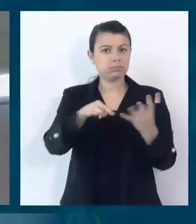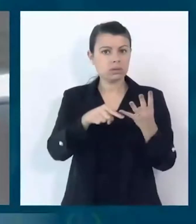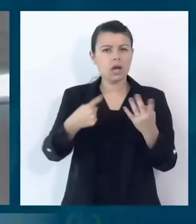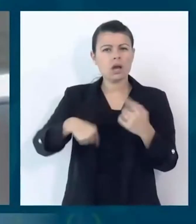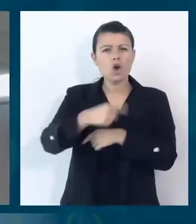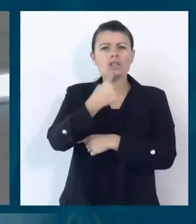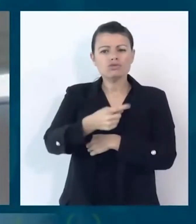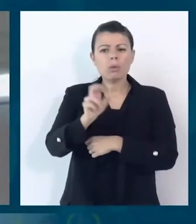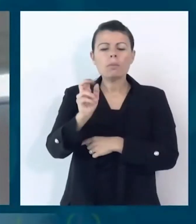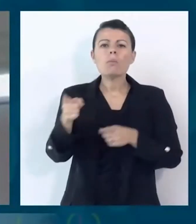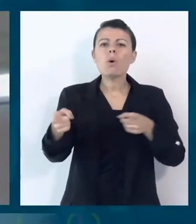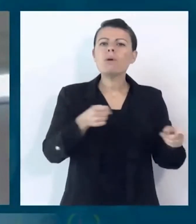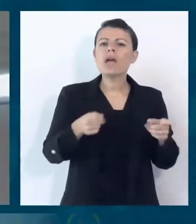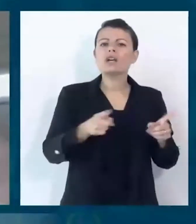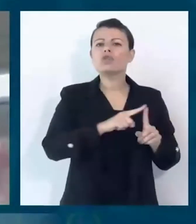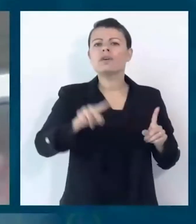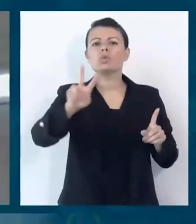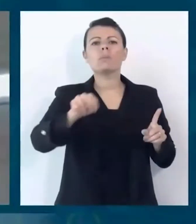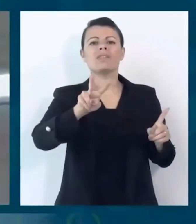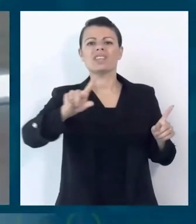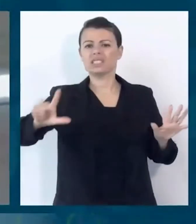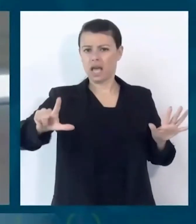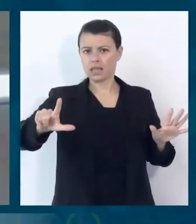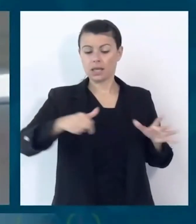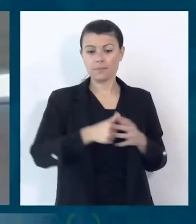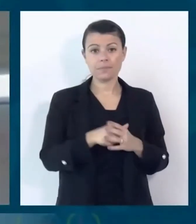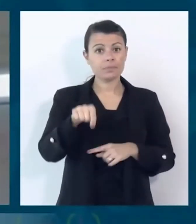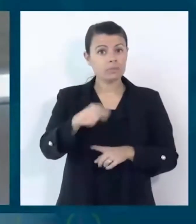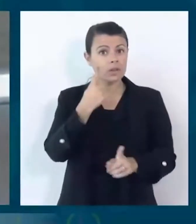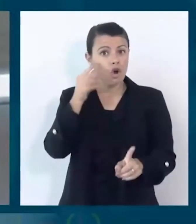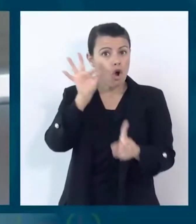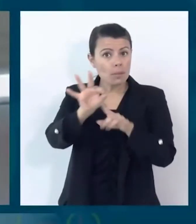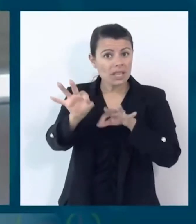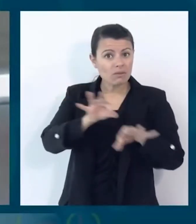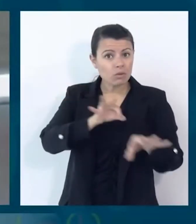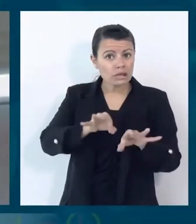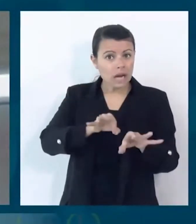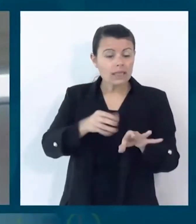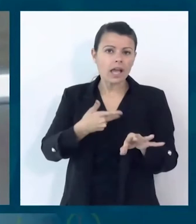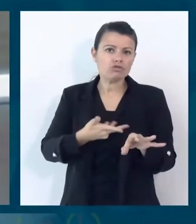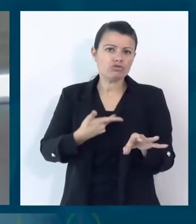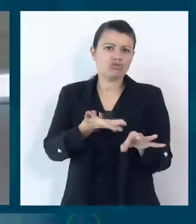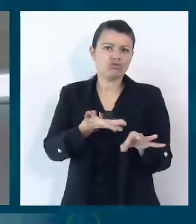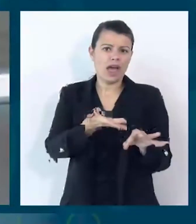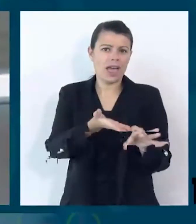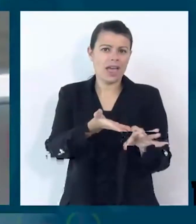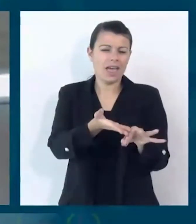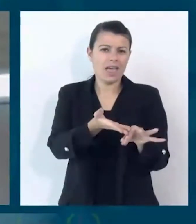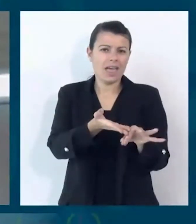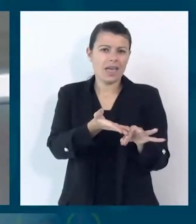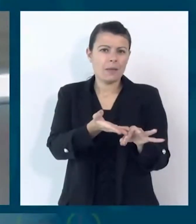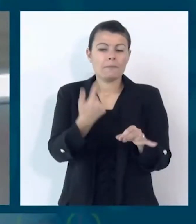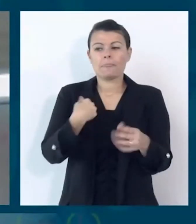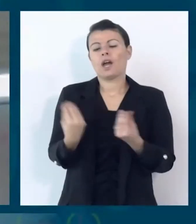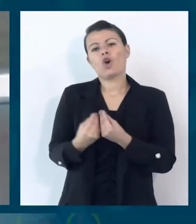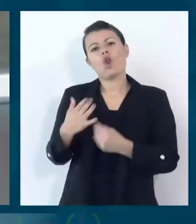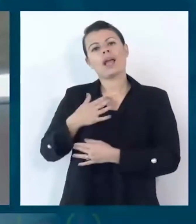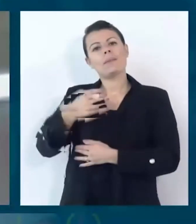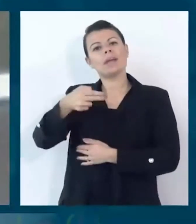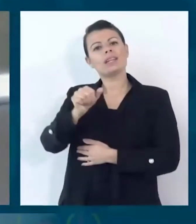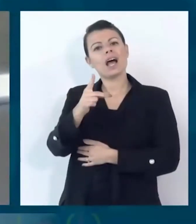-27. Su questo obiettivo strategico la mia collega Nadia Tempesta